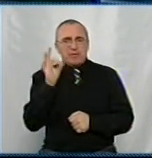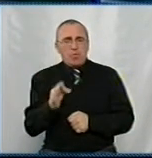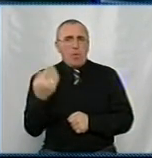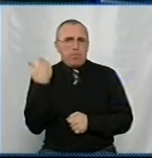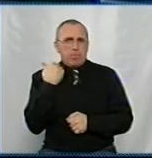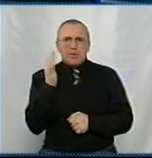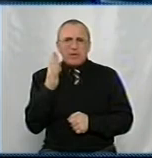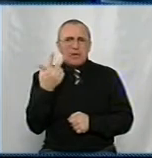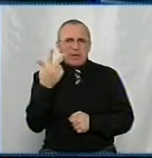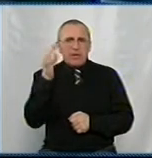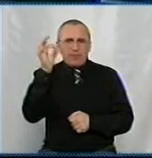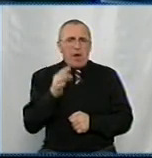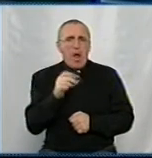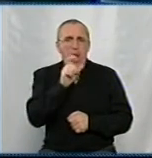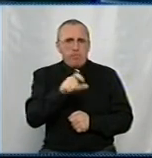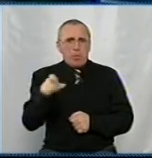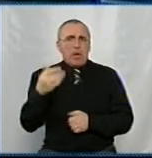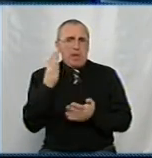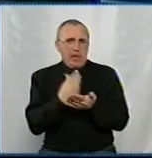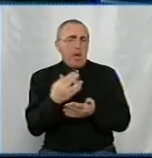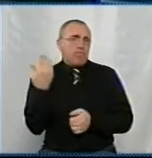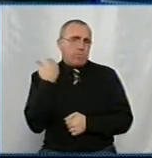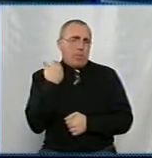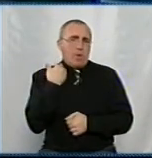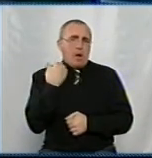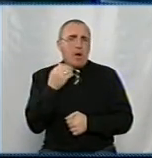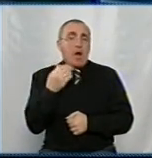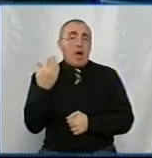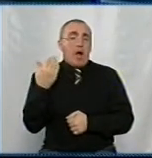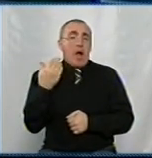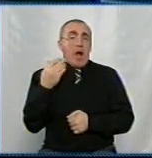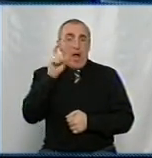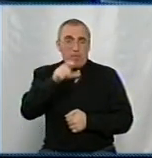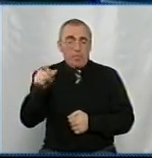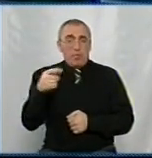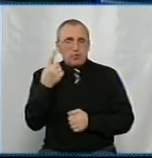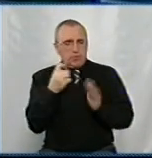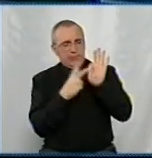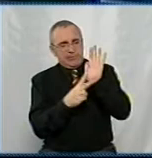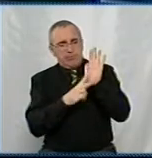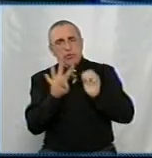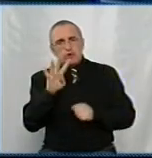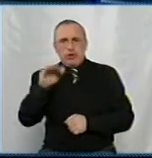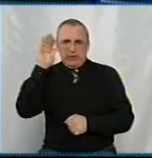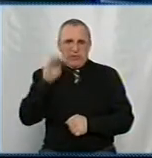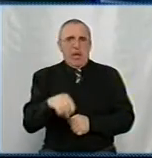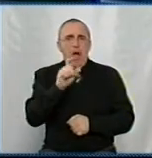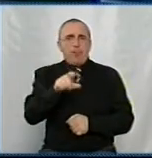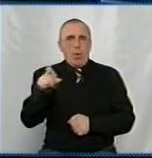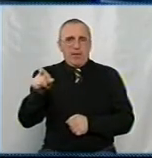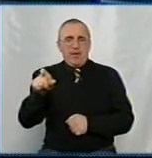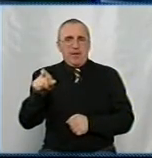Лише 3% ваших абонентів є боржниками? Так, а в нас абонентів 174 тисячі абонентів.